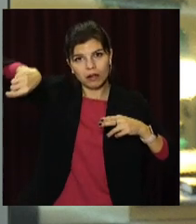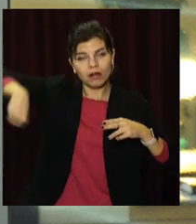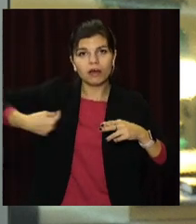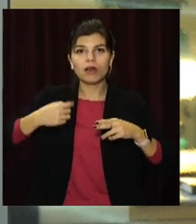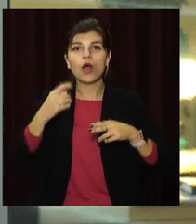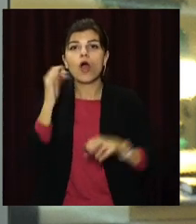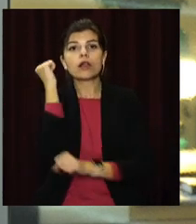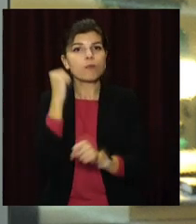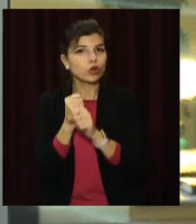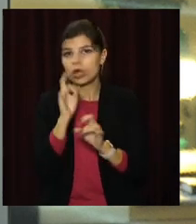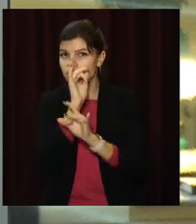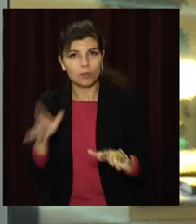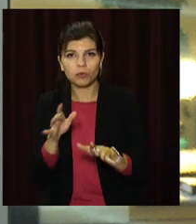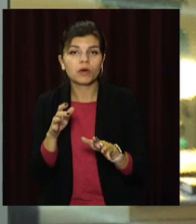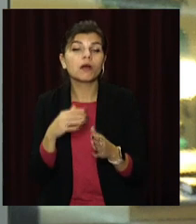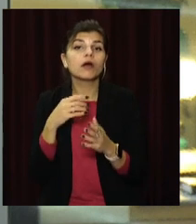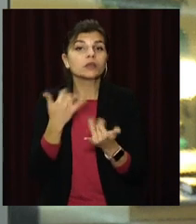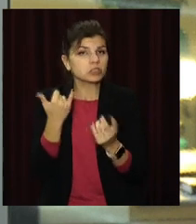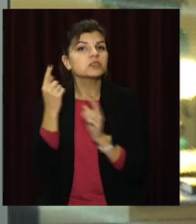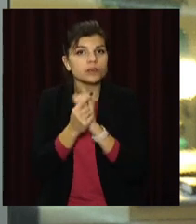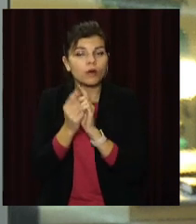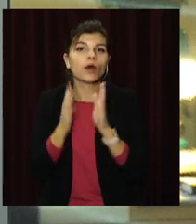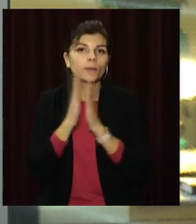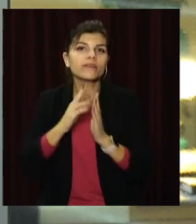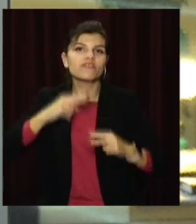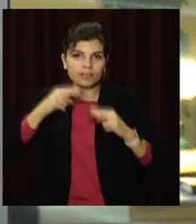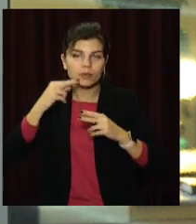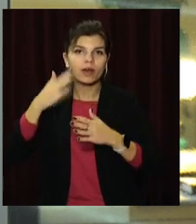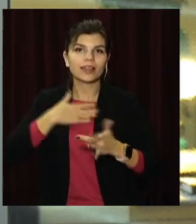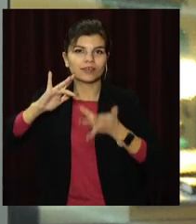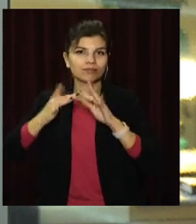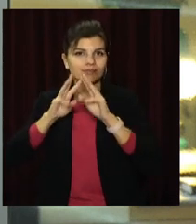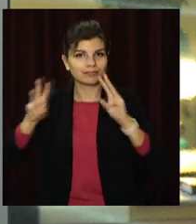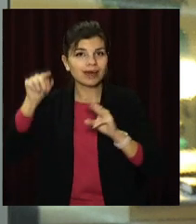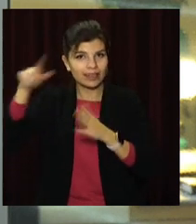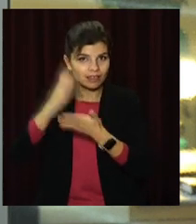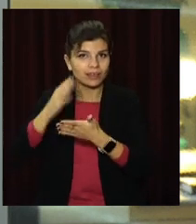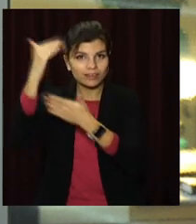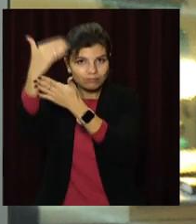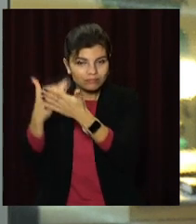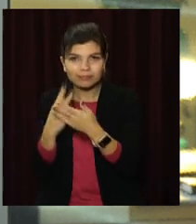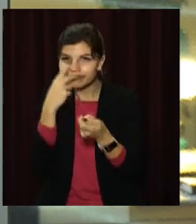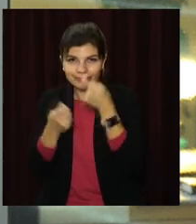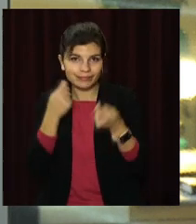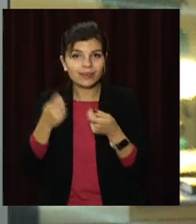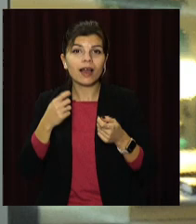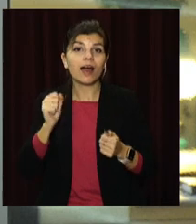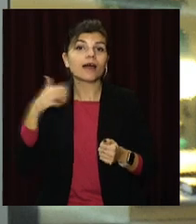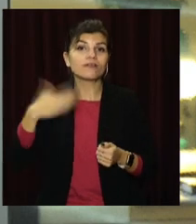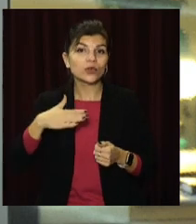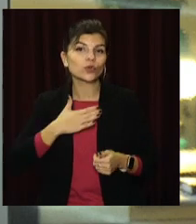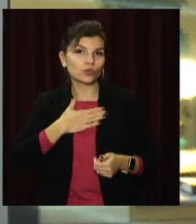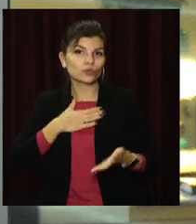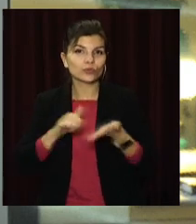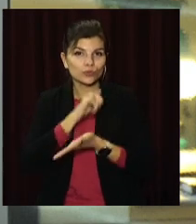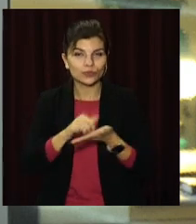однак без заїзду на вулицю Робочу. Детальний розклад руху транспорту на нашому сайті opentv.media. Сюжети приглядайте